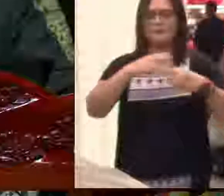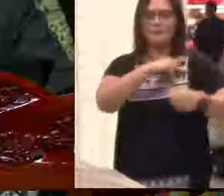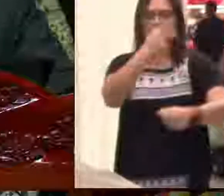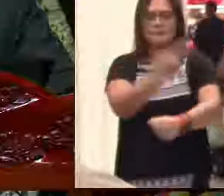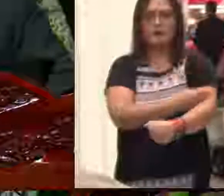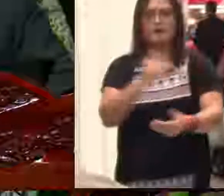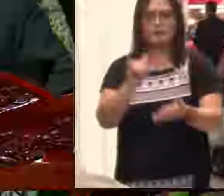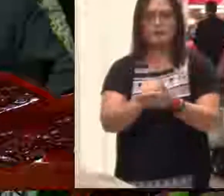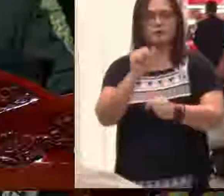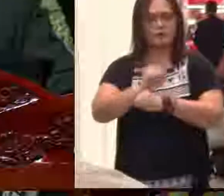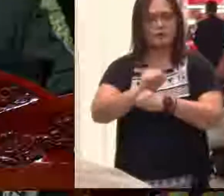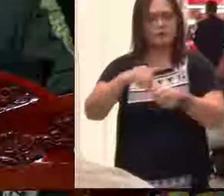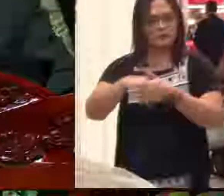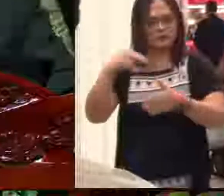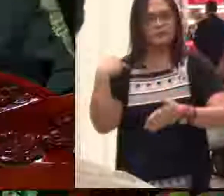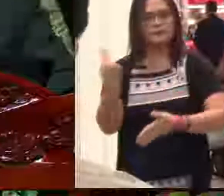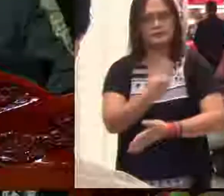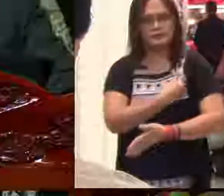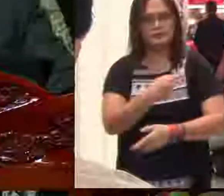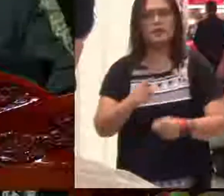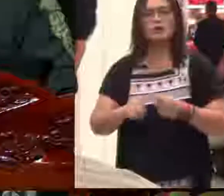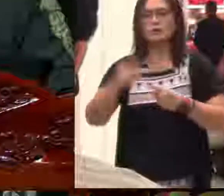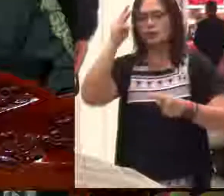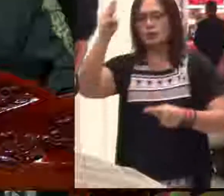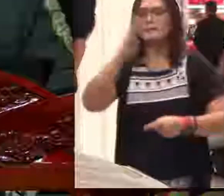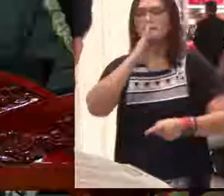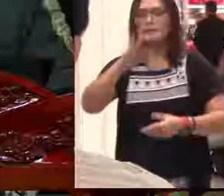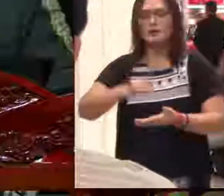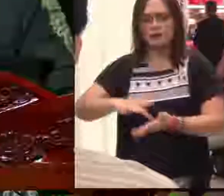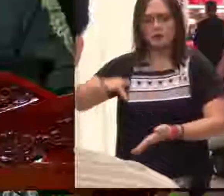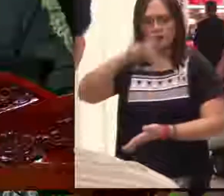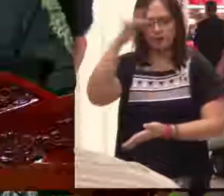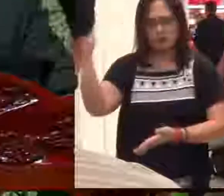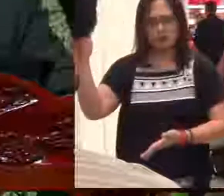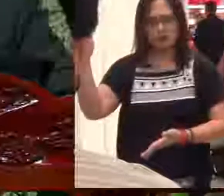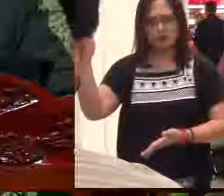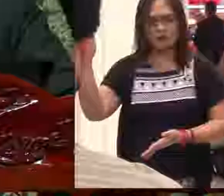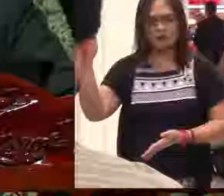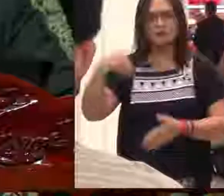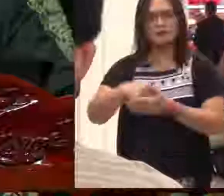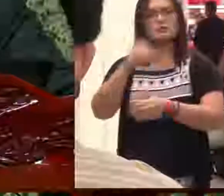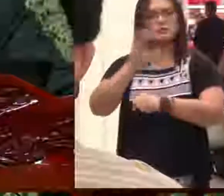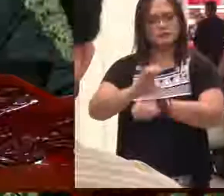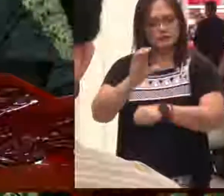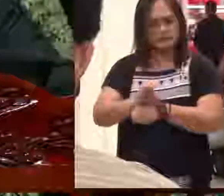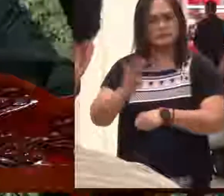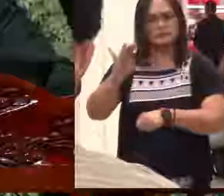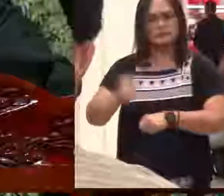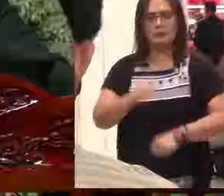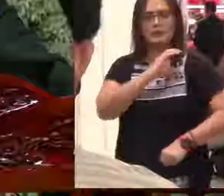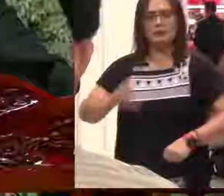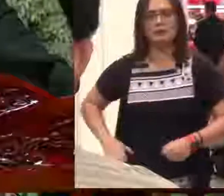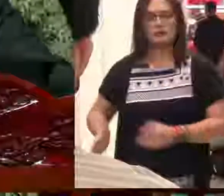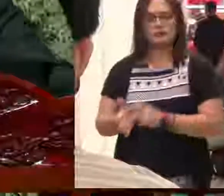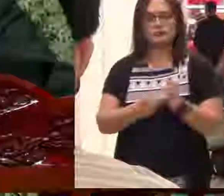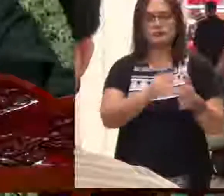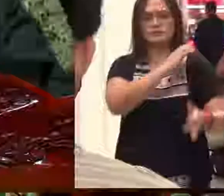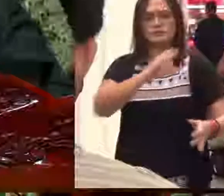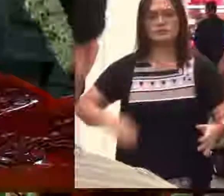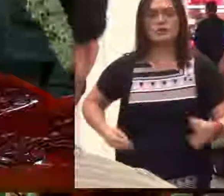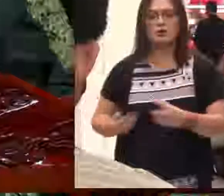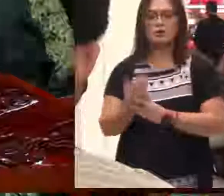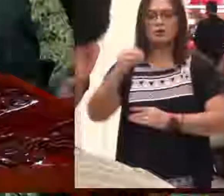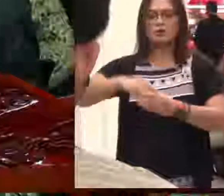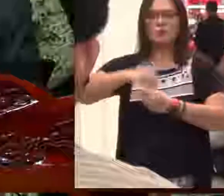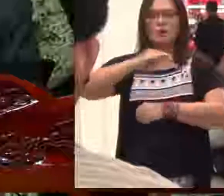that worketh in us. Unto him be glory, in the church by Christ Jesus, throughout all